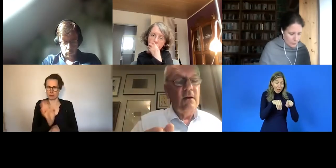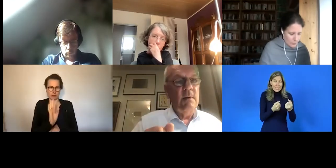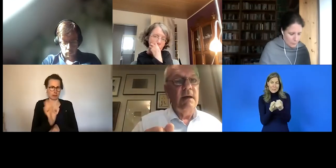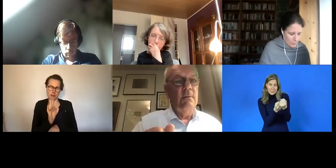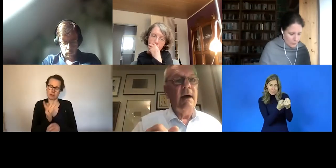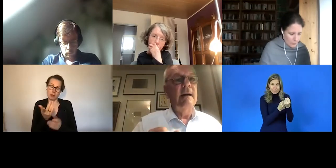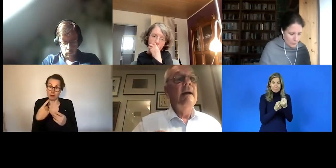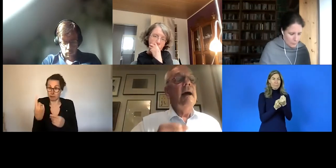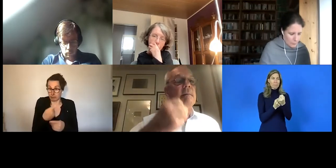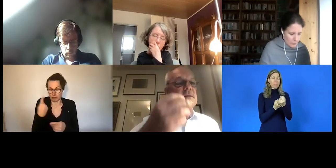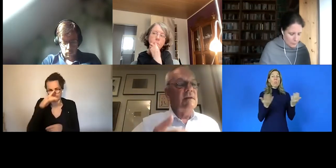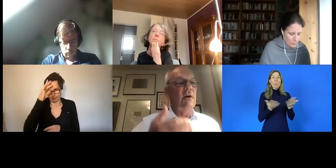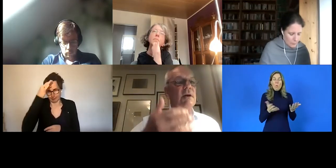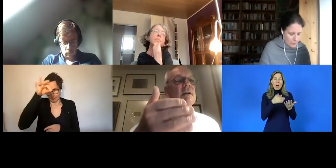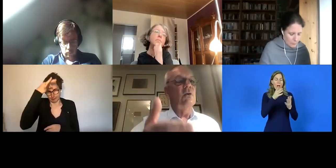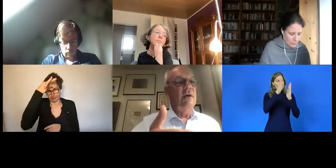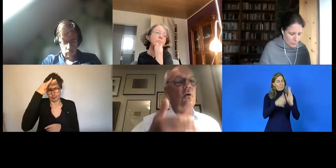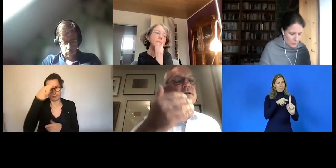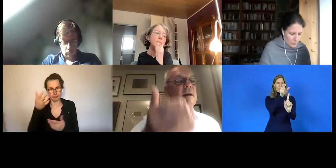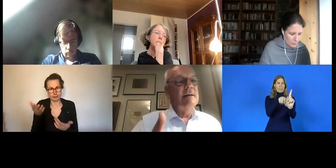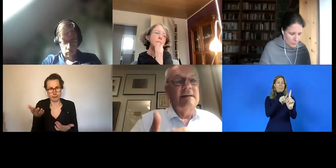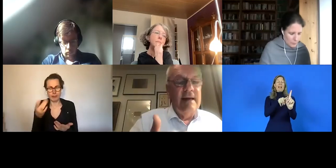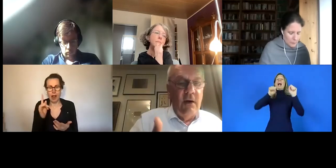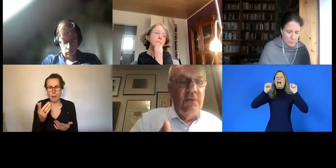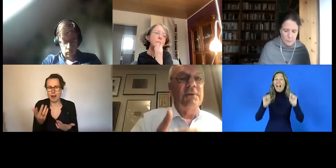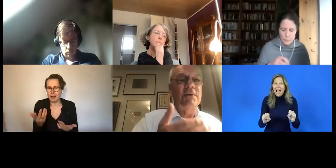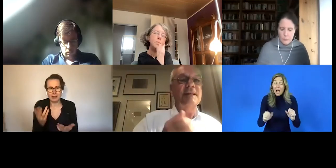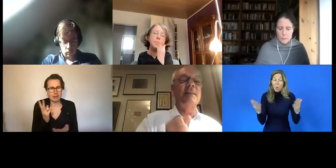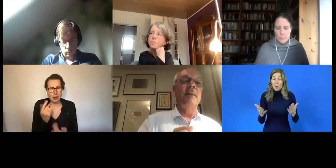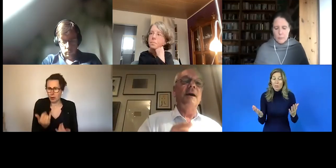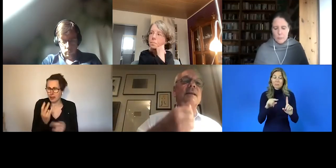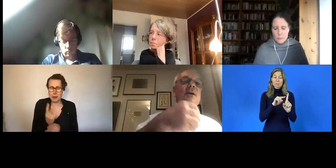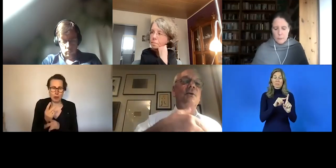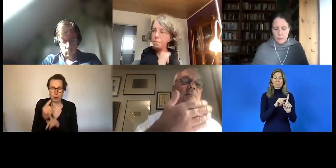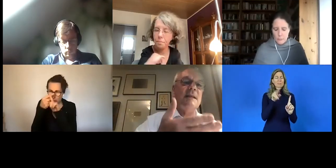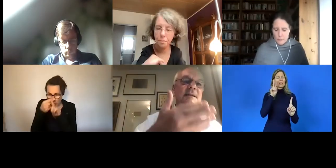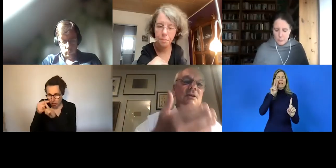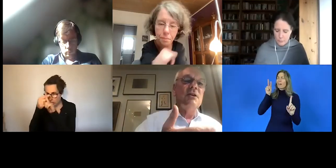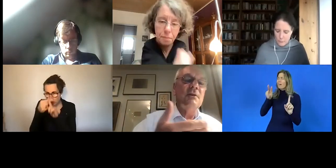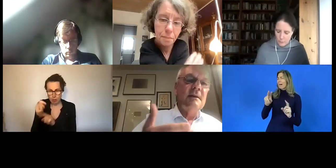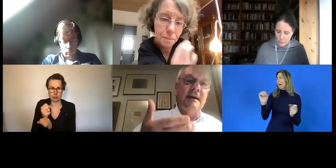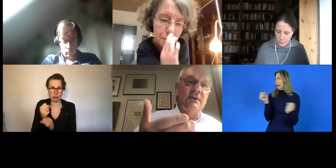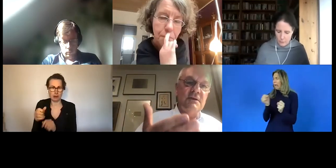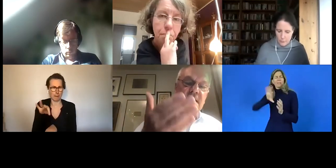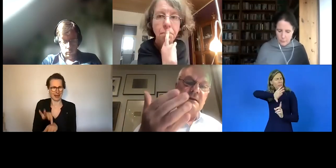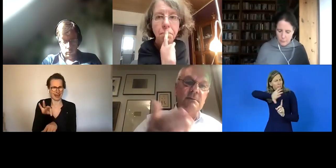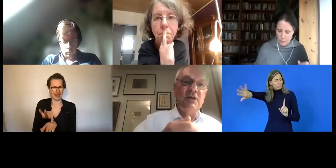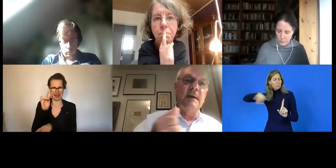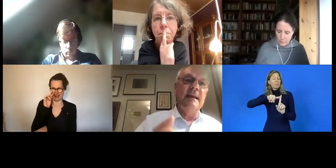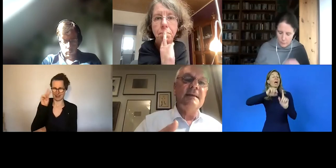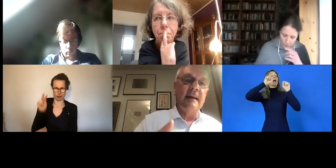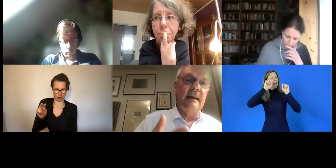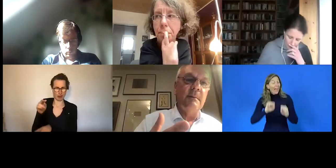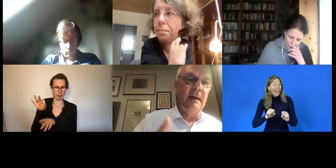sprechen darüber überall. Aber es wird heute noch sehr oft trotzdem gemacht. Und medizinische Diagnostik zum